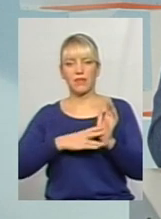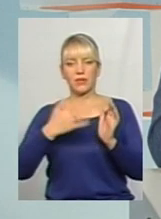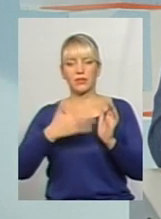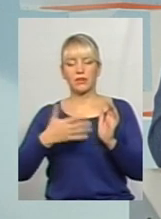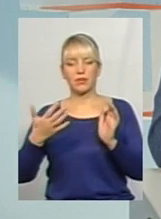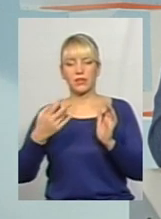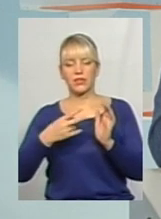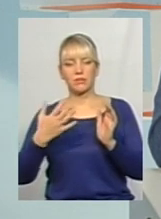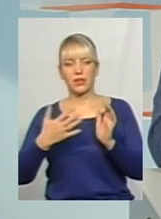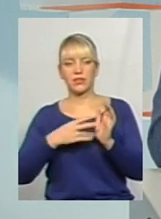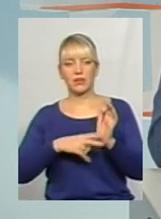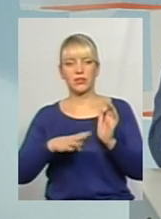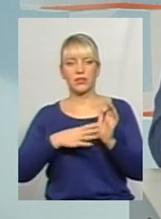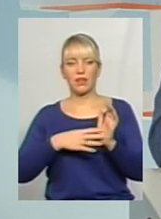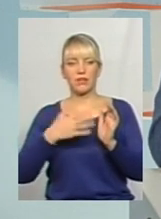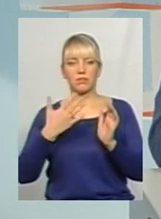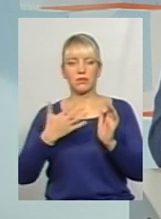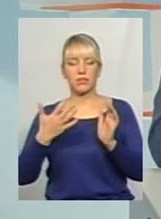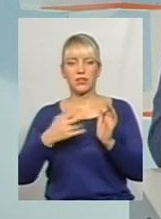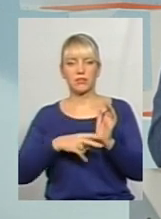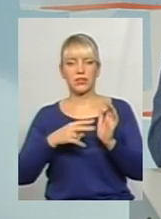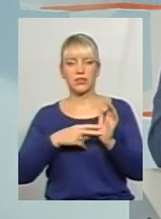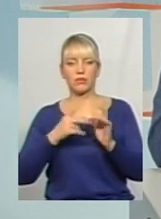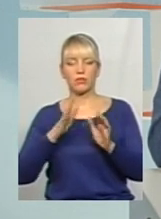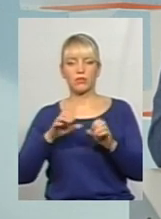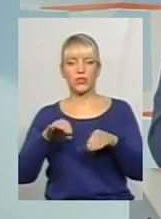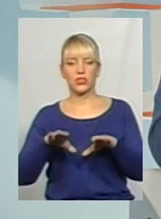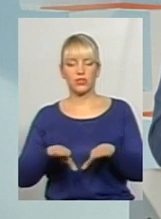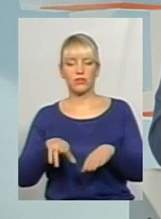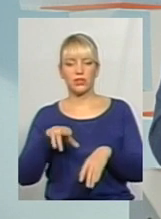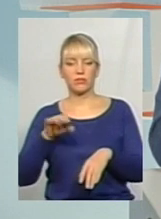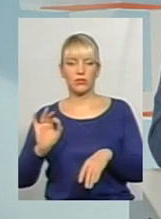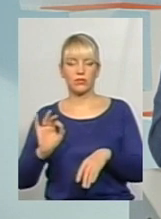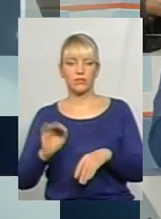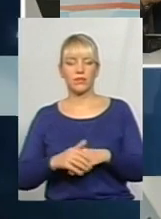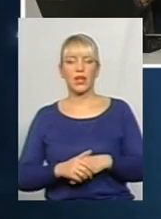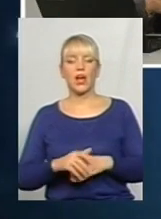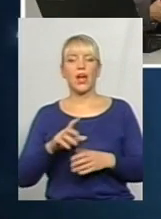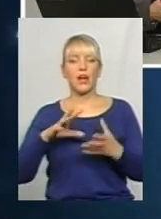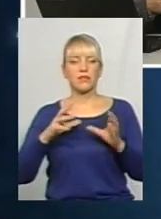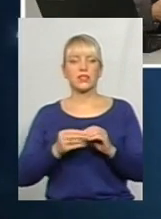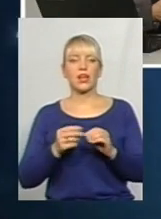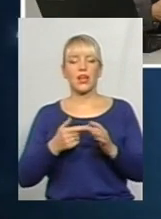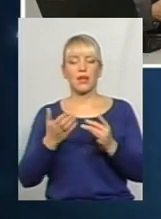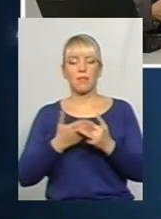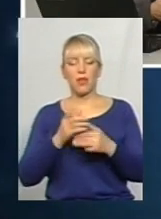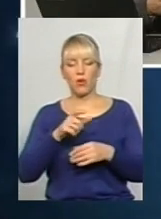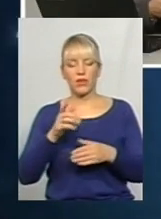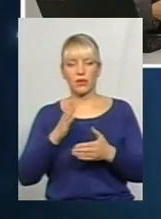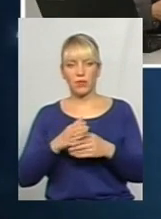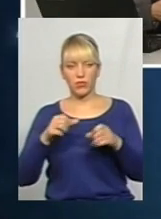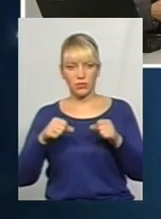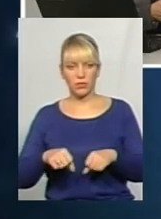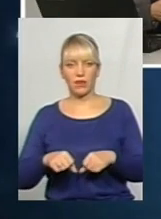або 79 55 77, будемо вирішувати безпосередньо по місті. Але взагалі пільговики мають право їздити?